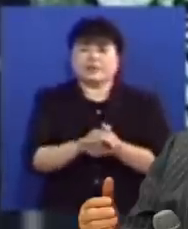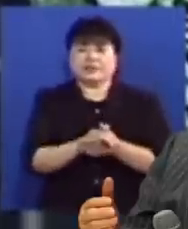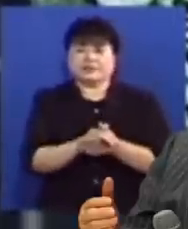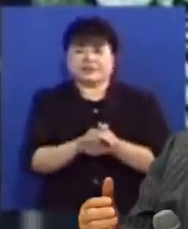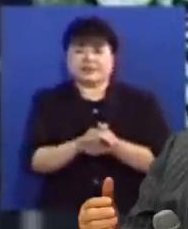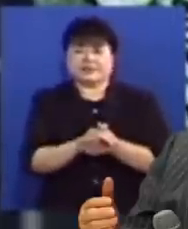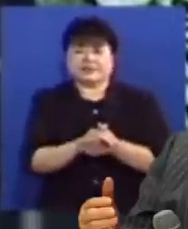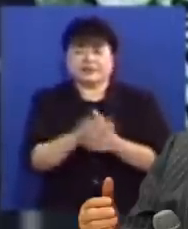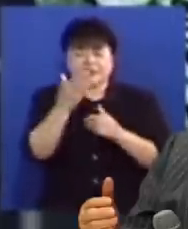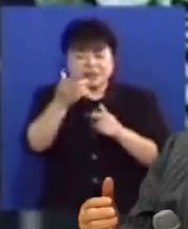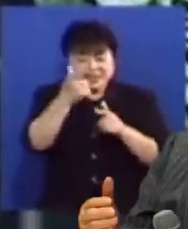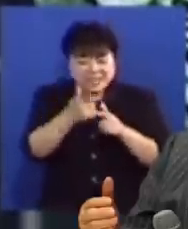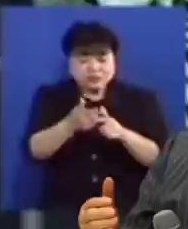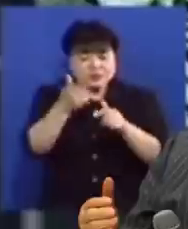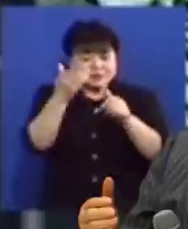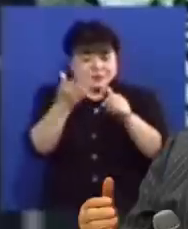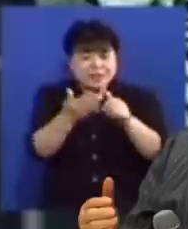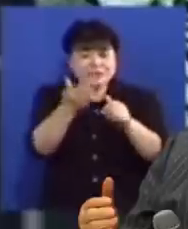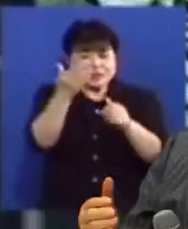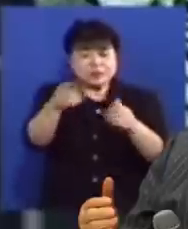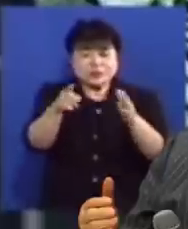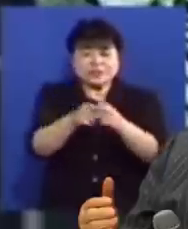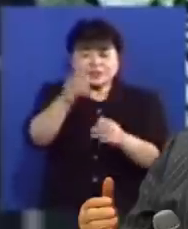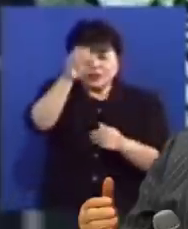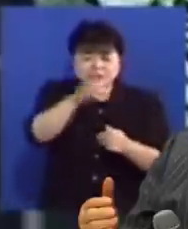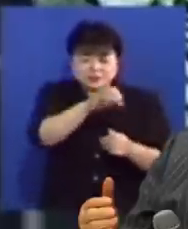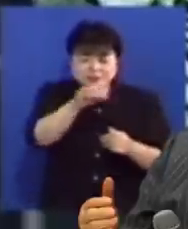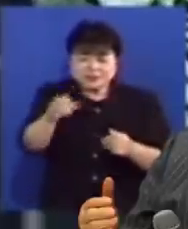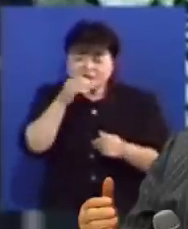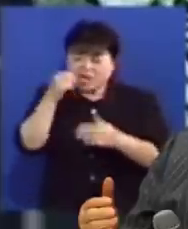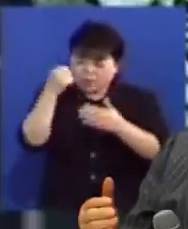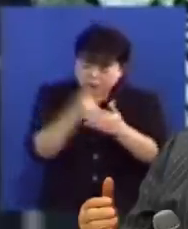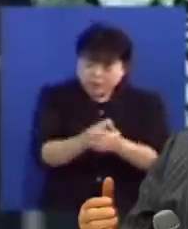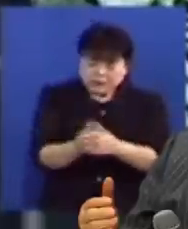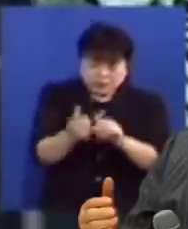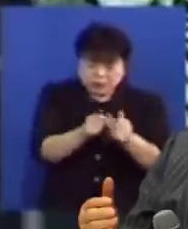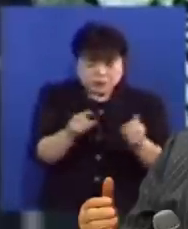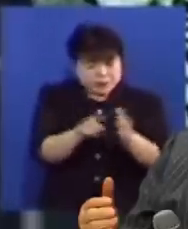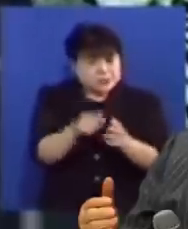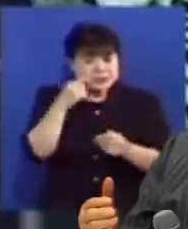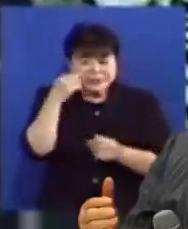것입니다 여러분 예수님이 여러분을 위해서 십자가에 못 박인 것 믿으시지요